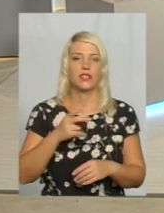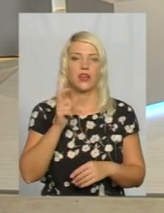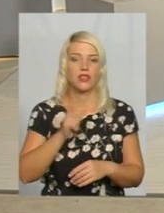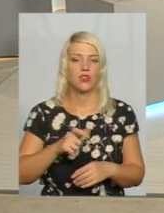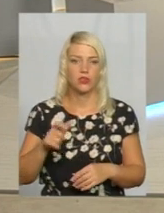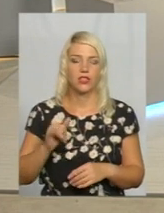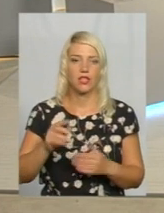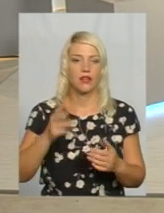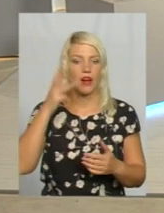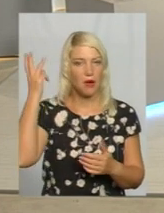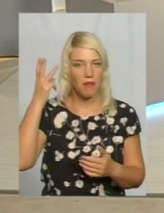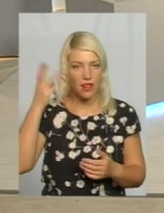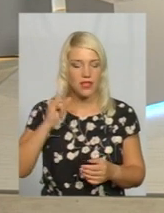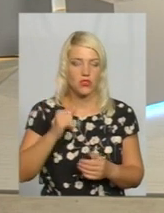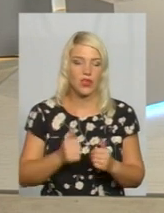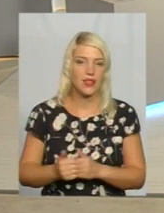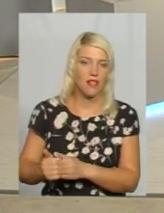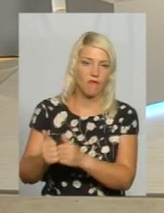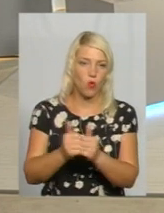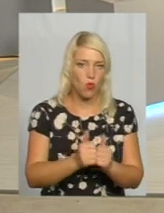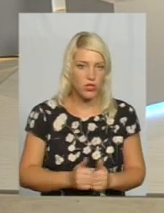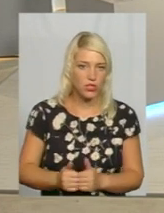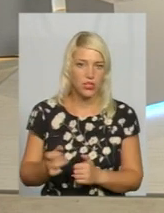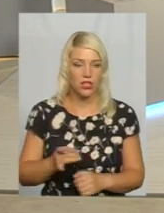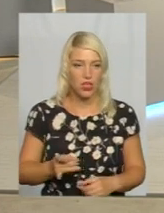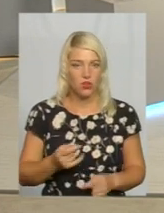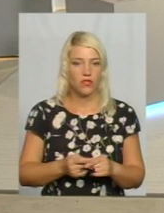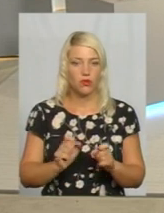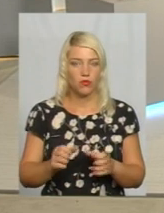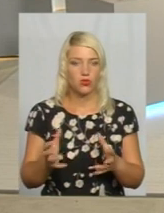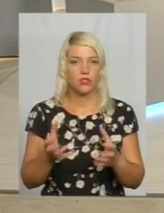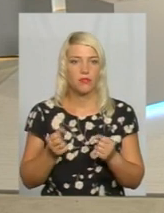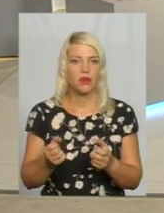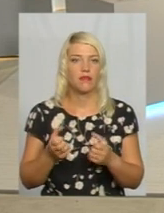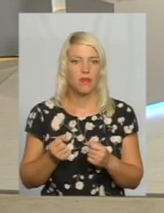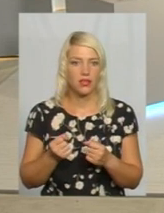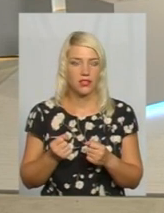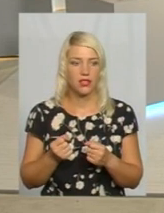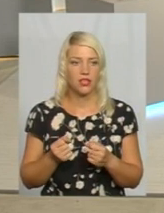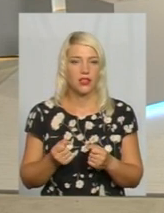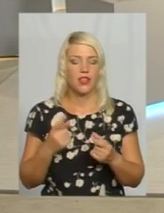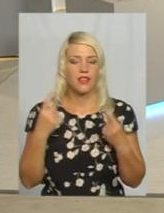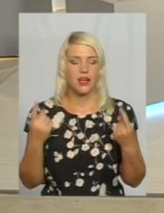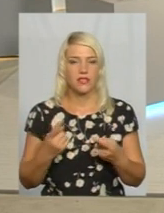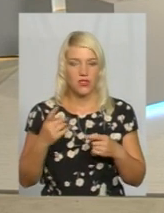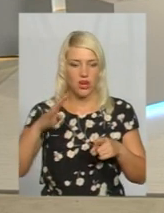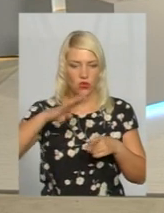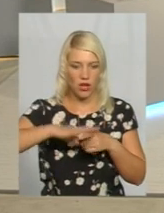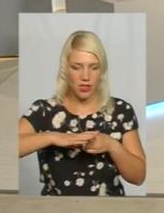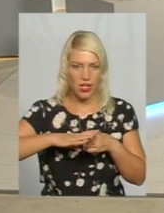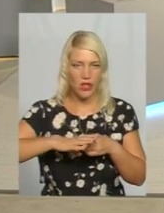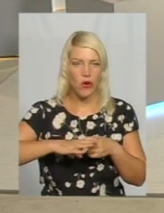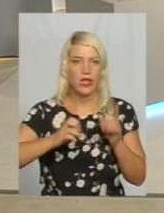навколишніх районів. Вони можуть приймати на звичайну кімнатну антенну 16 програм.